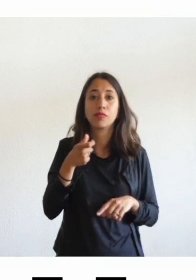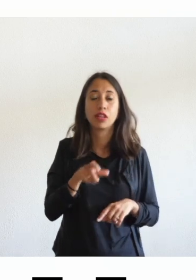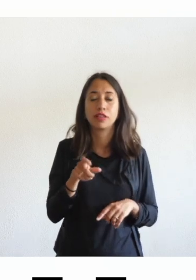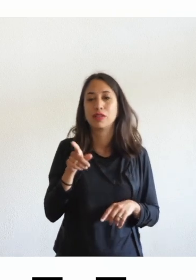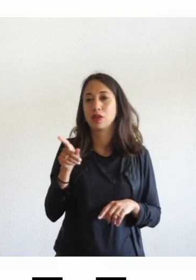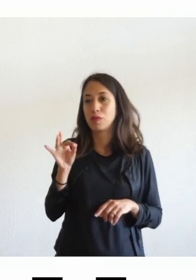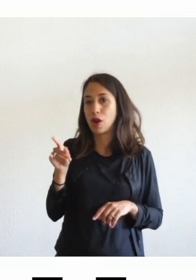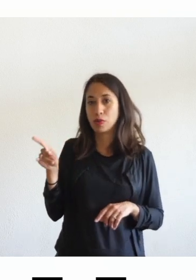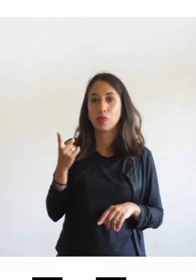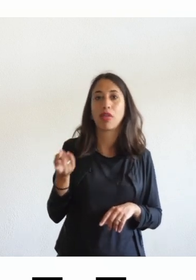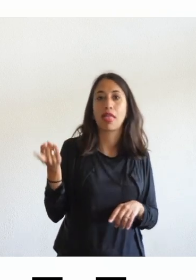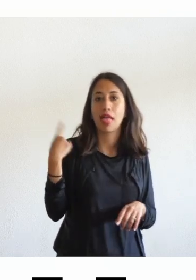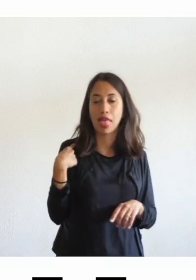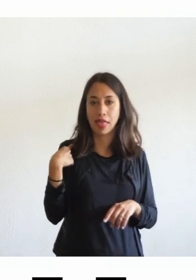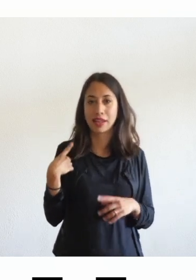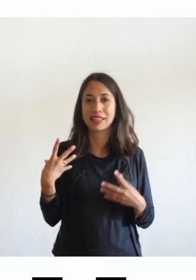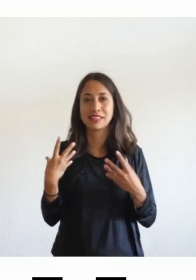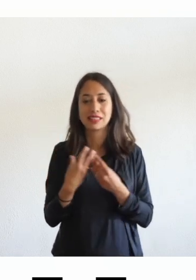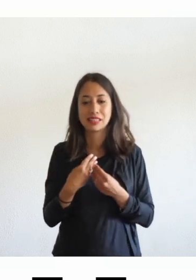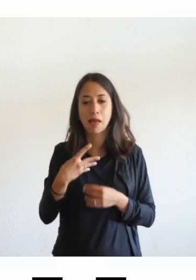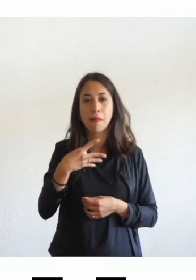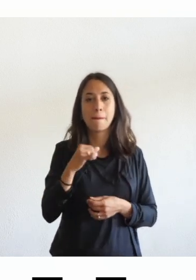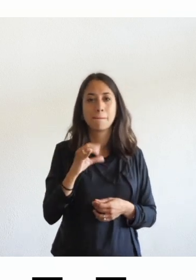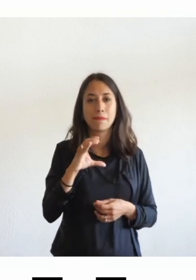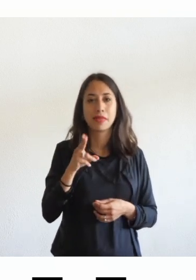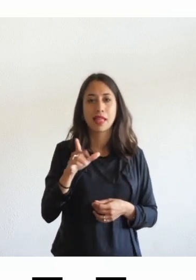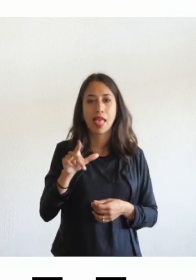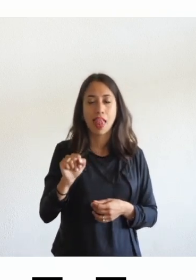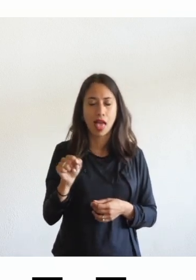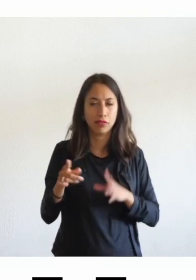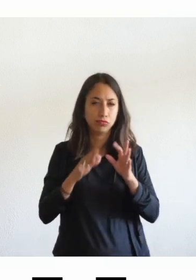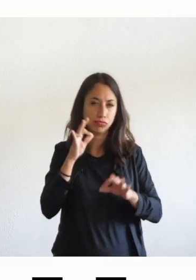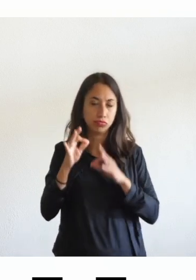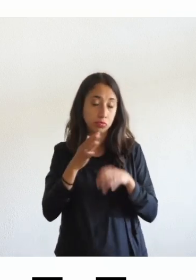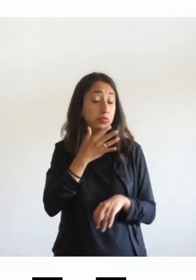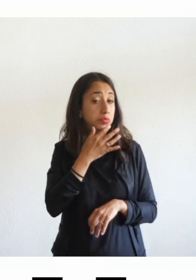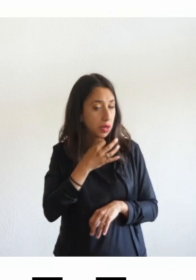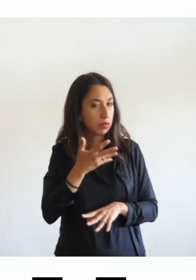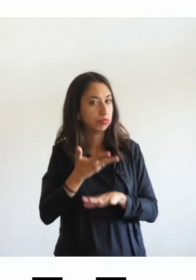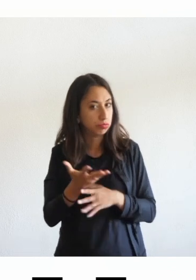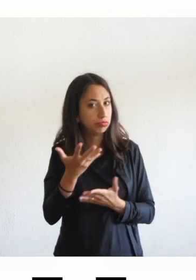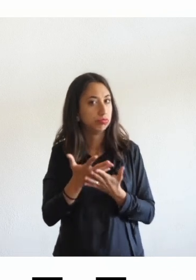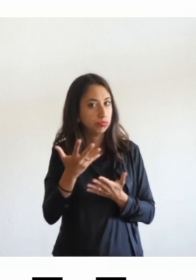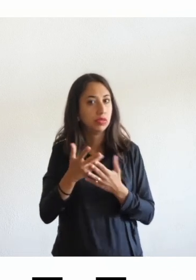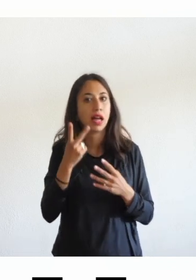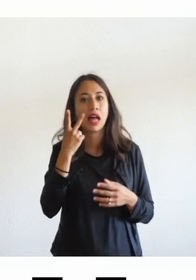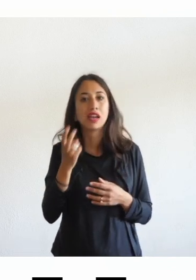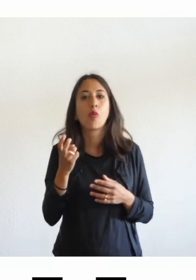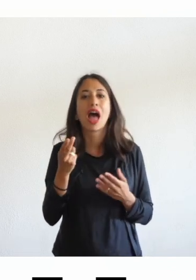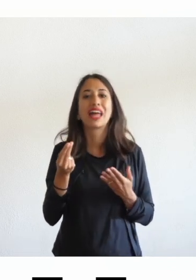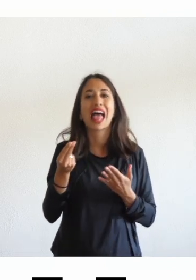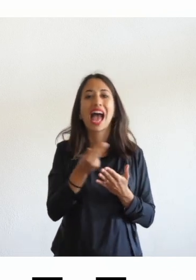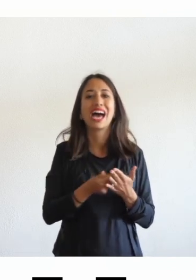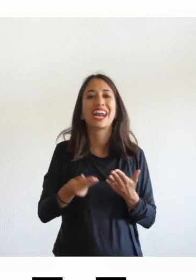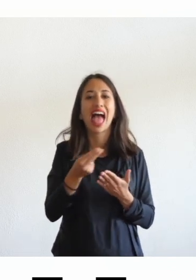ieri hai fatto insieme a Michela Calanda un ottimo intervento per quanto riguarda i grafici l